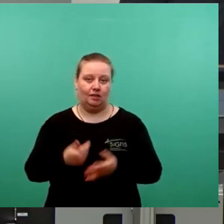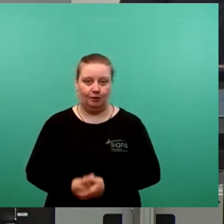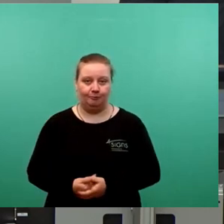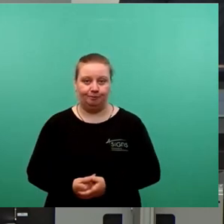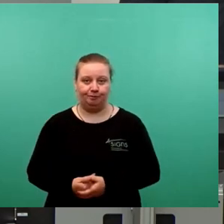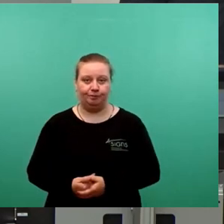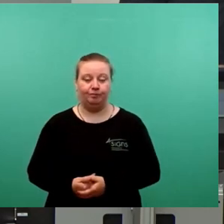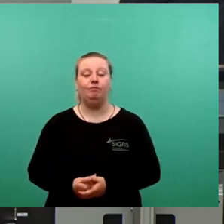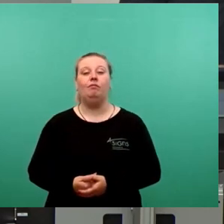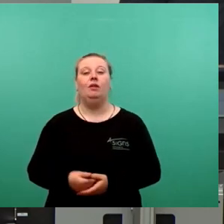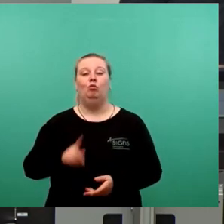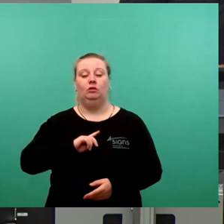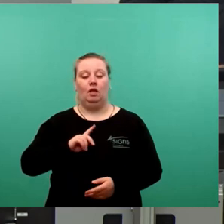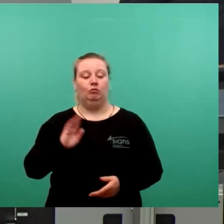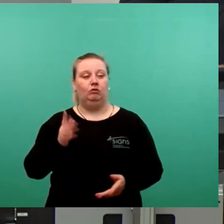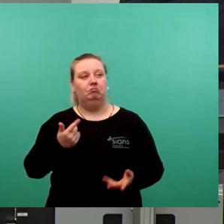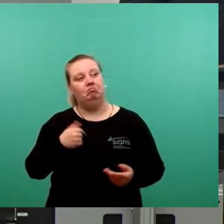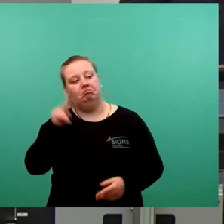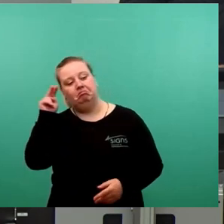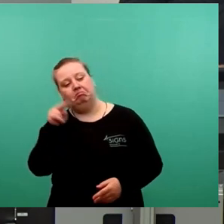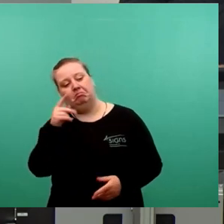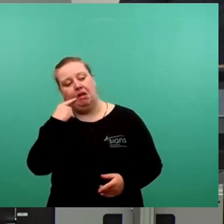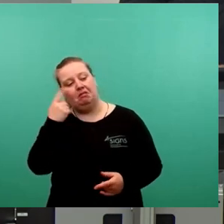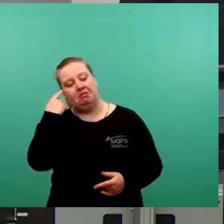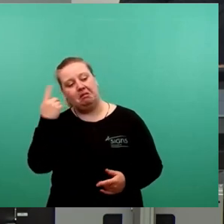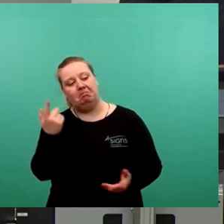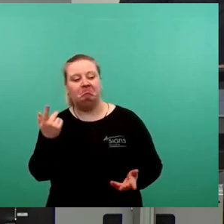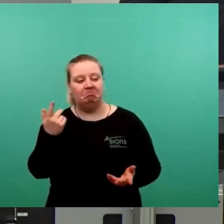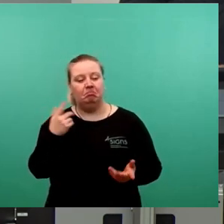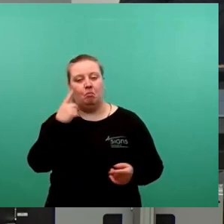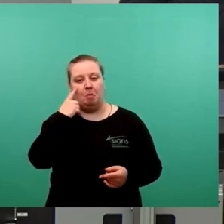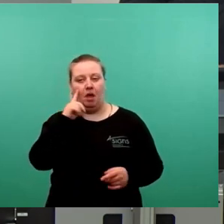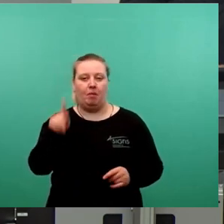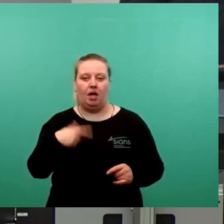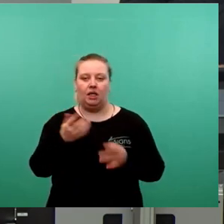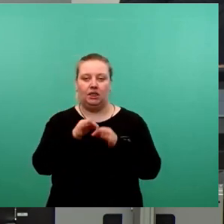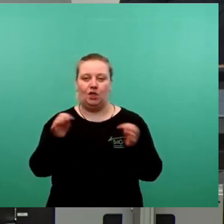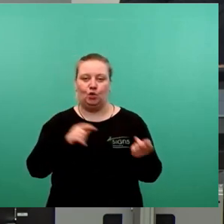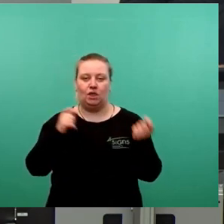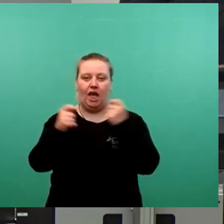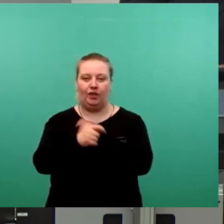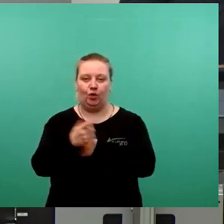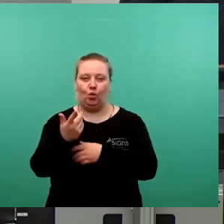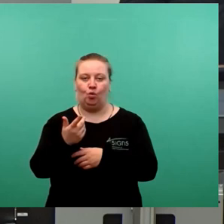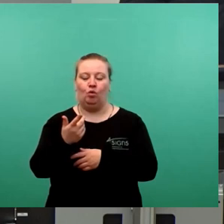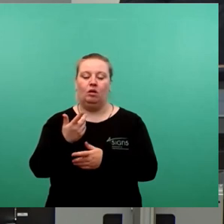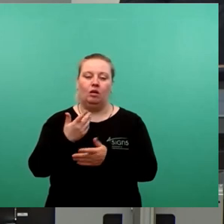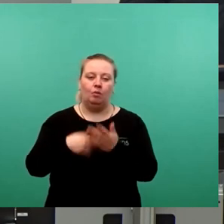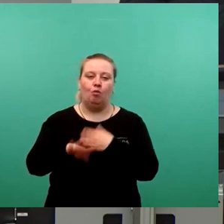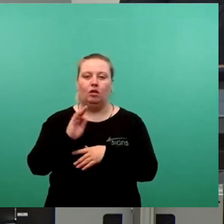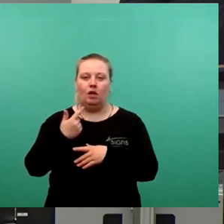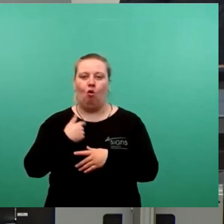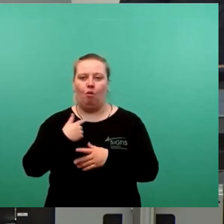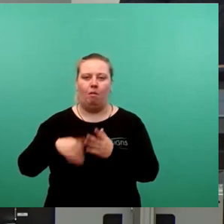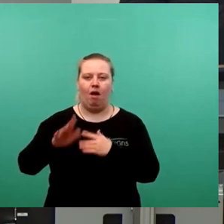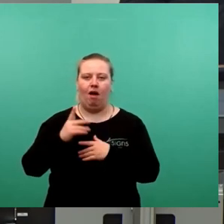Als Außenstehender könnte man angesichts dieser Änderungen schnell zum Schluss kommen, dass bei dieser vorgeschlagenen Satzungsänderung staatsversetzende Kräfte am Werk gewesen